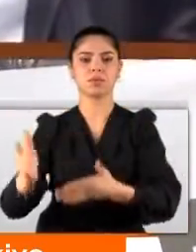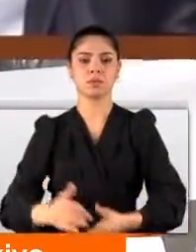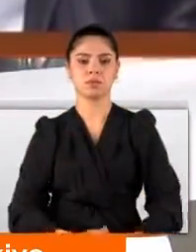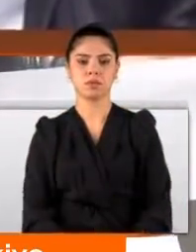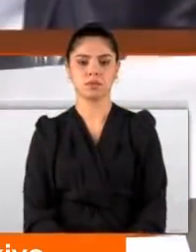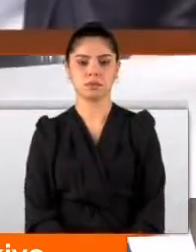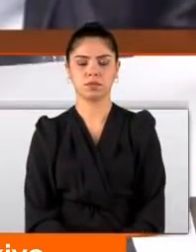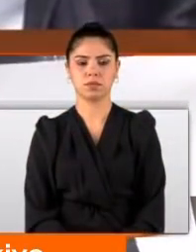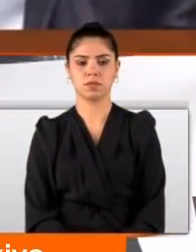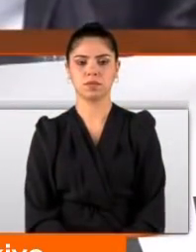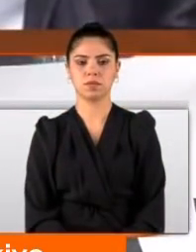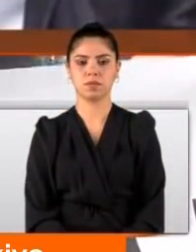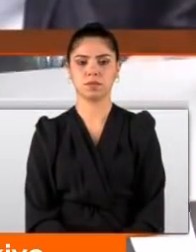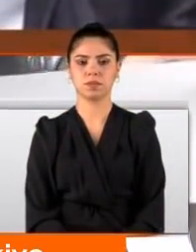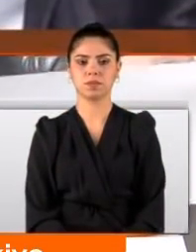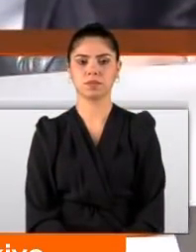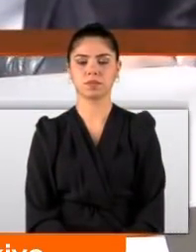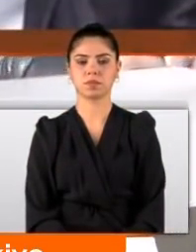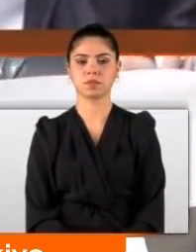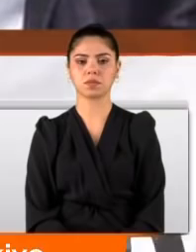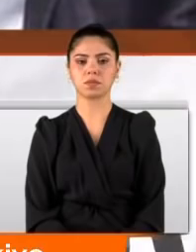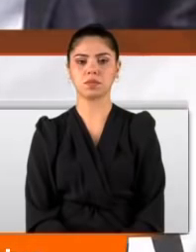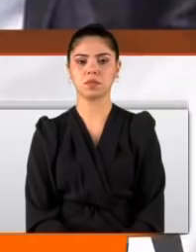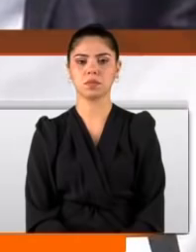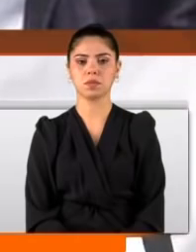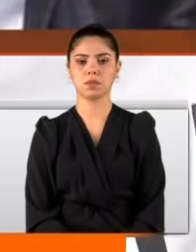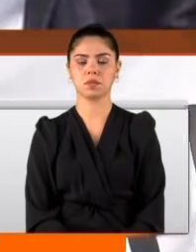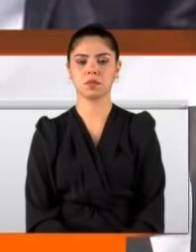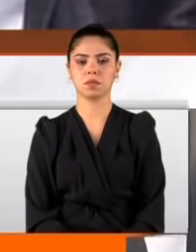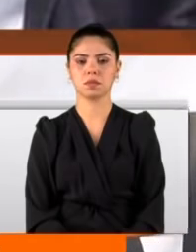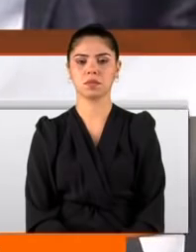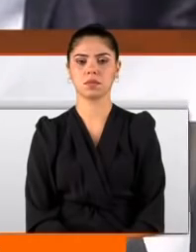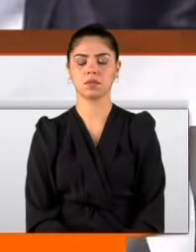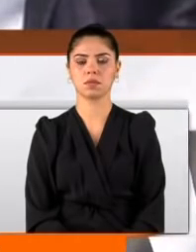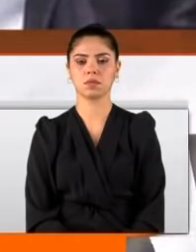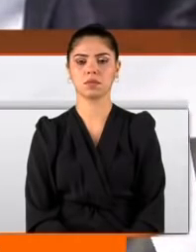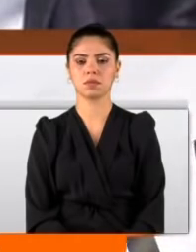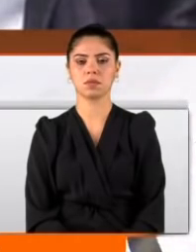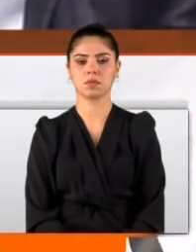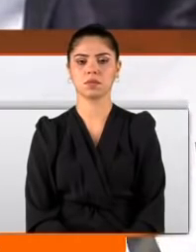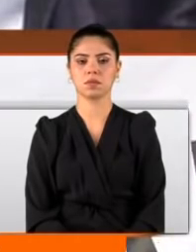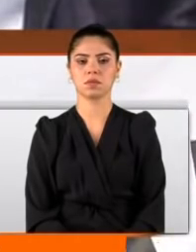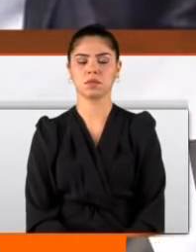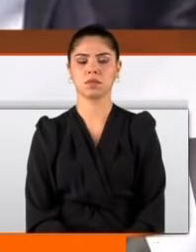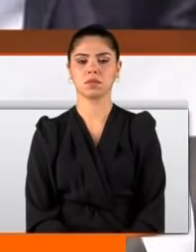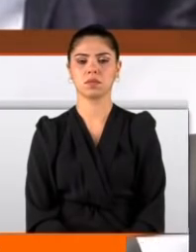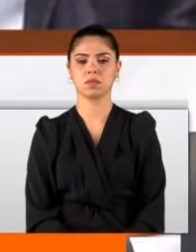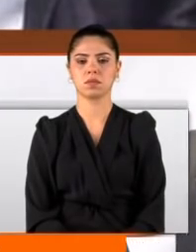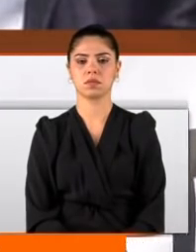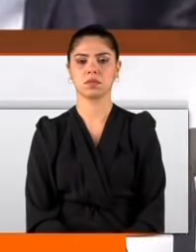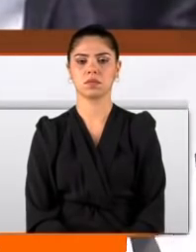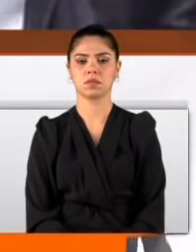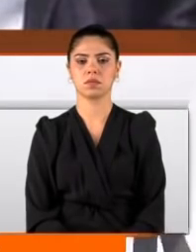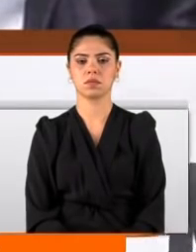eve gelinliğiyle verdim. Canice katillerin ölüsüyle aldım. Biz gerçekten yaşamıyoruz ama onlar yaşıyor. Benim yavrularım toprağın